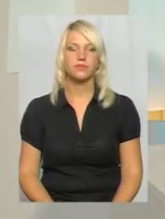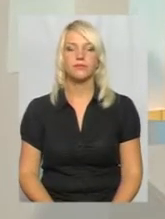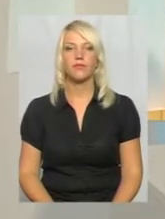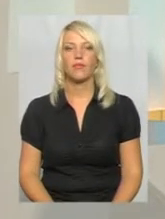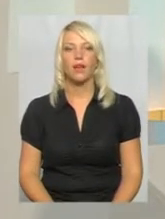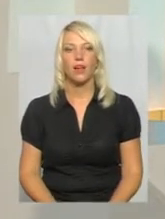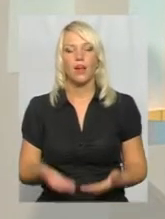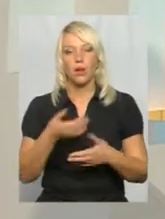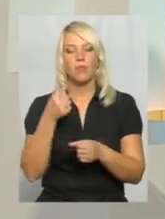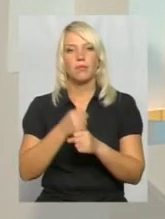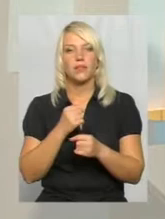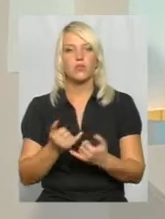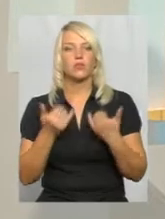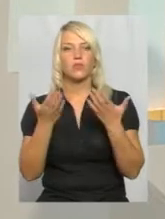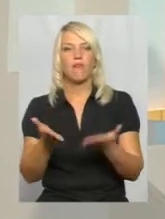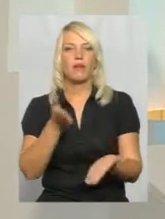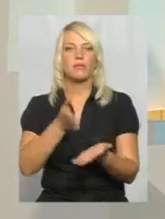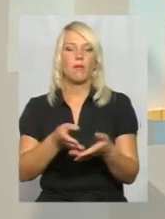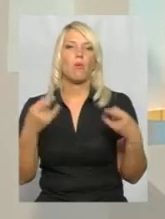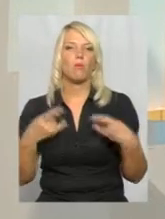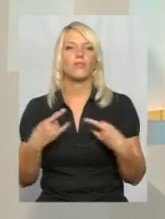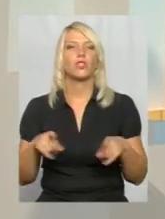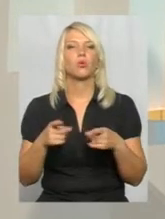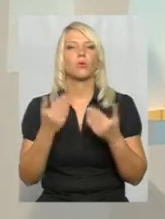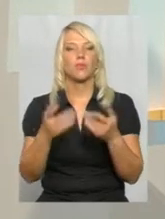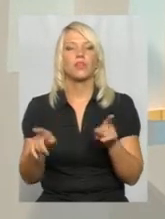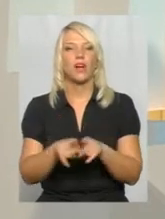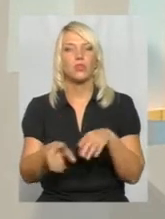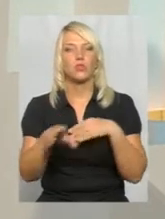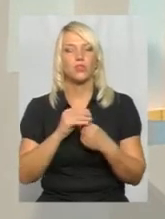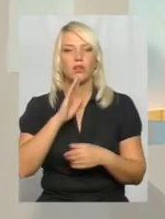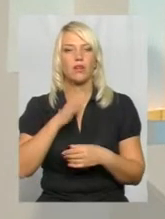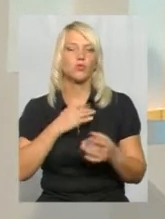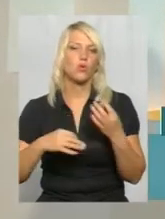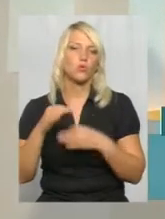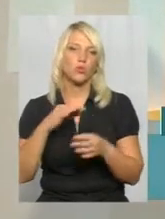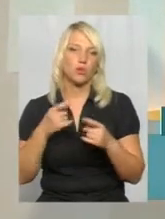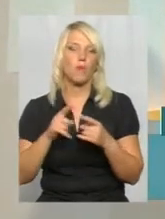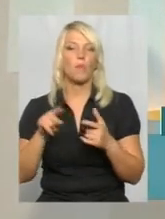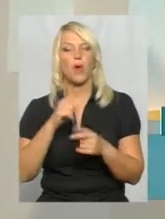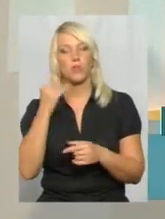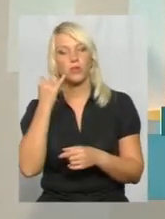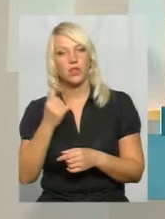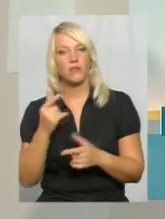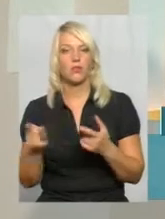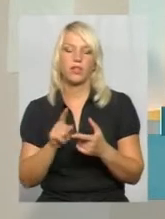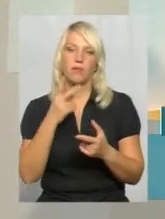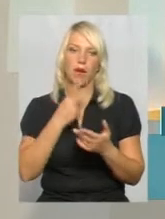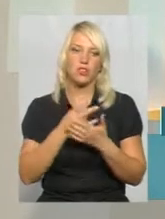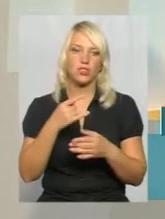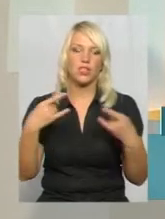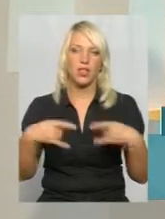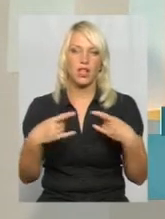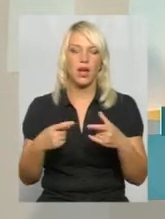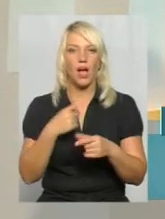Ми працюємо для вас, шановні, у прямому ефірі, тому ви також долучаєтесь до розмови або телефоном, який бачите на екранах, або у соцмережі